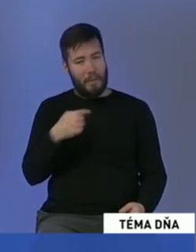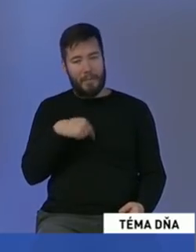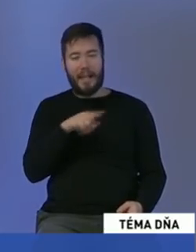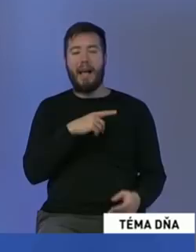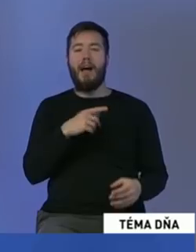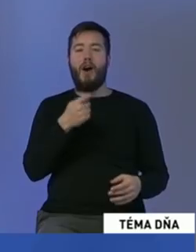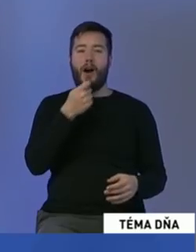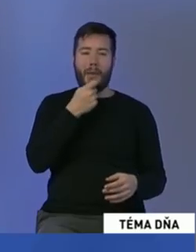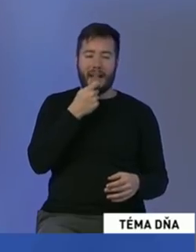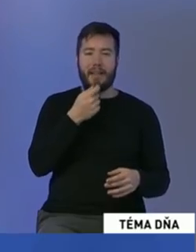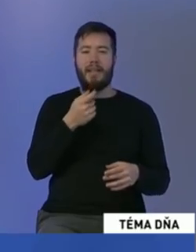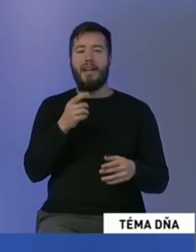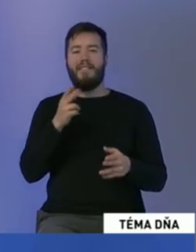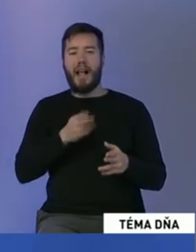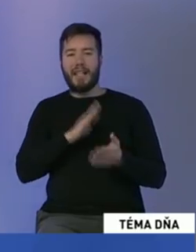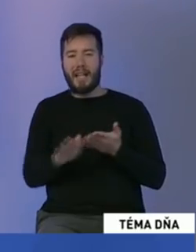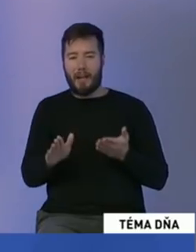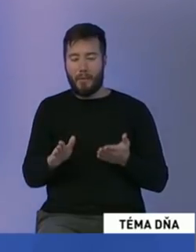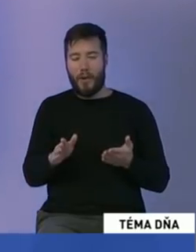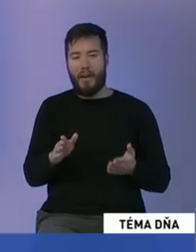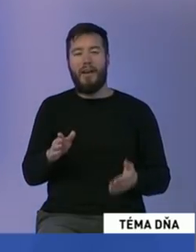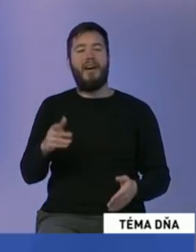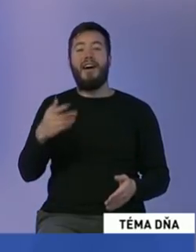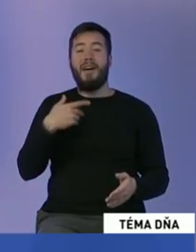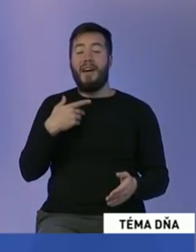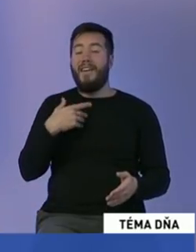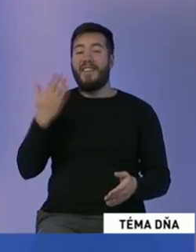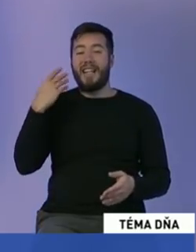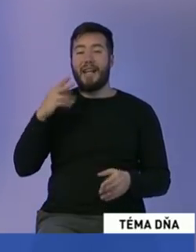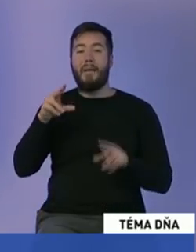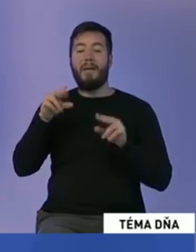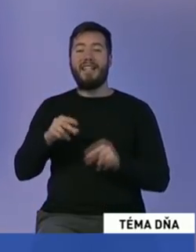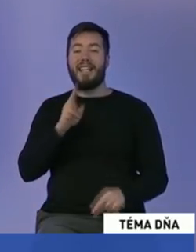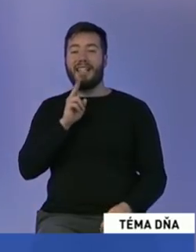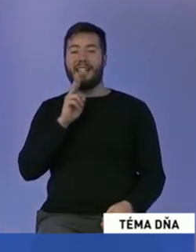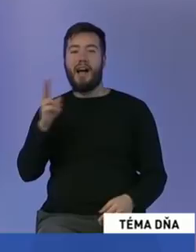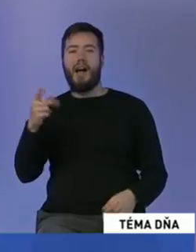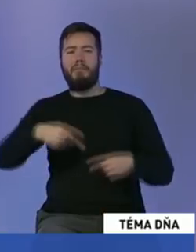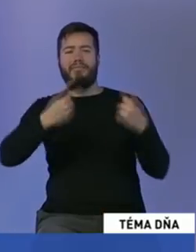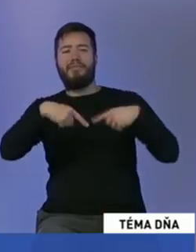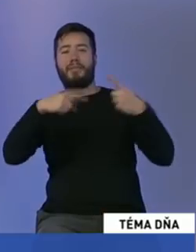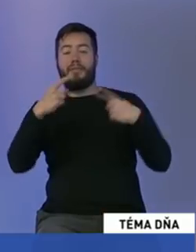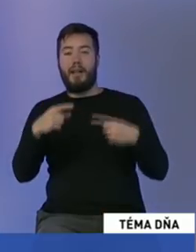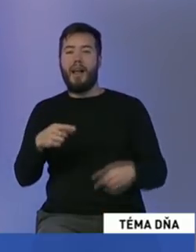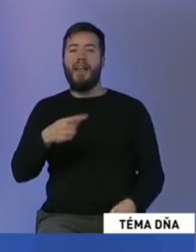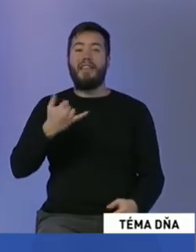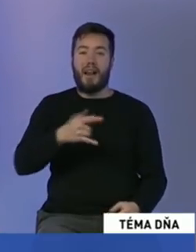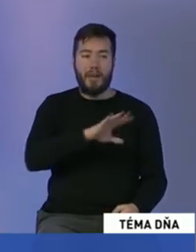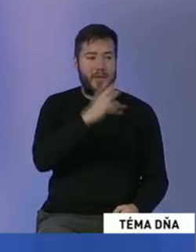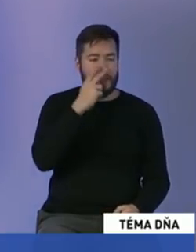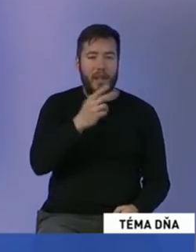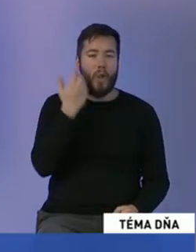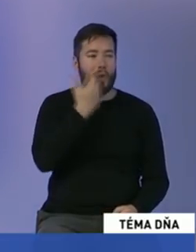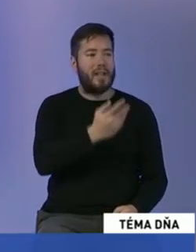tak pán prezident Kíska bol vtedy ticho a vyjadroval sa veľmi kriticky. Dnes, zrazu keď ste precítli a zistujete, že ľuďom na týchto opatreniach záleží,